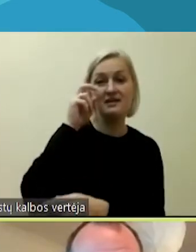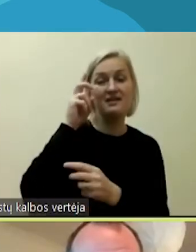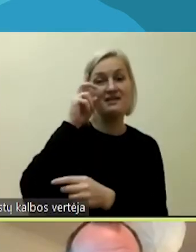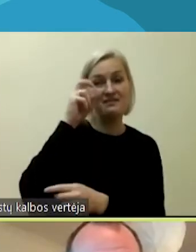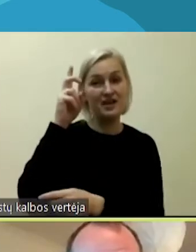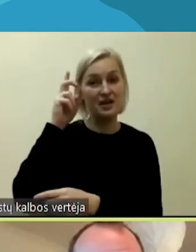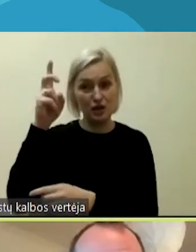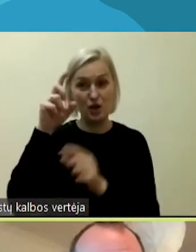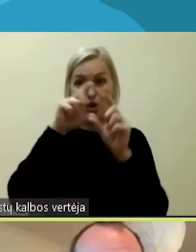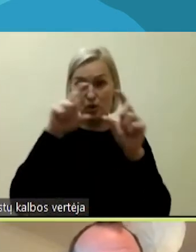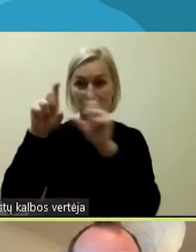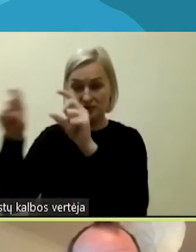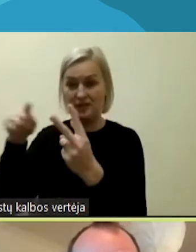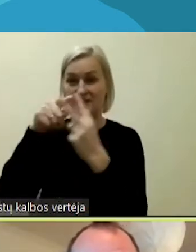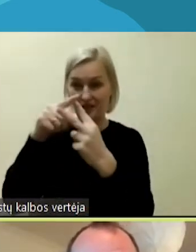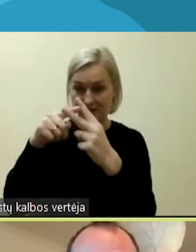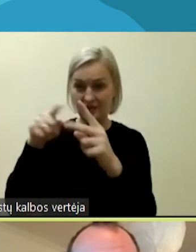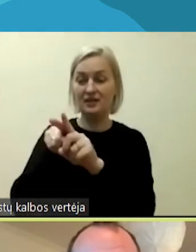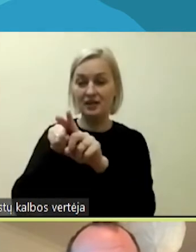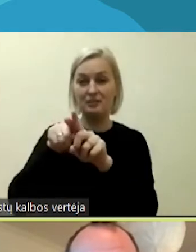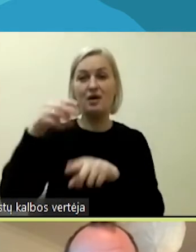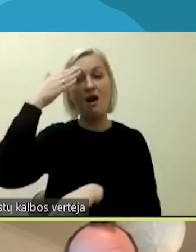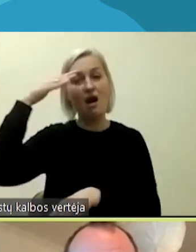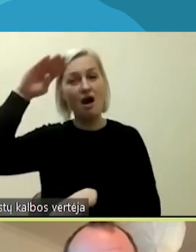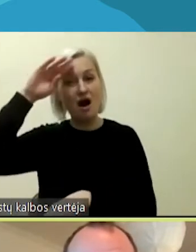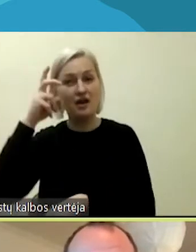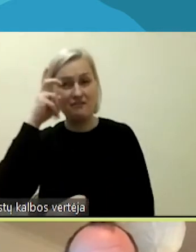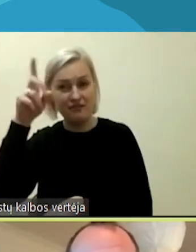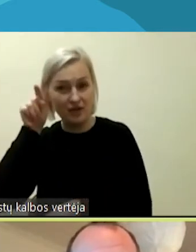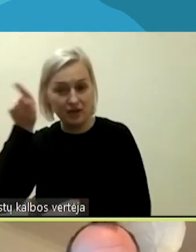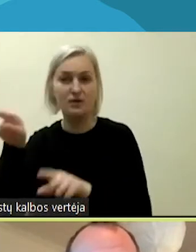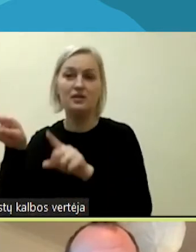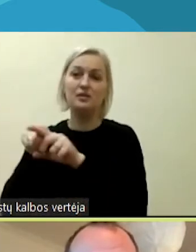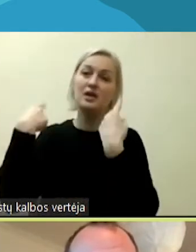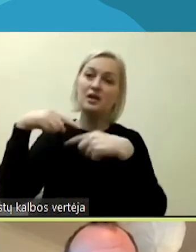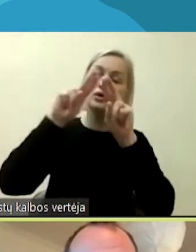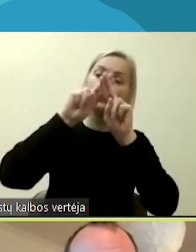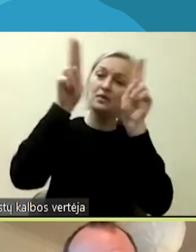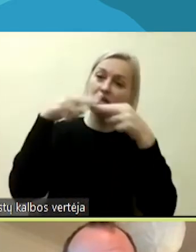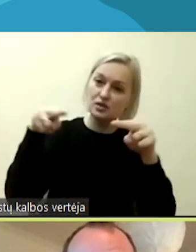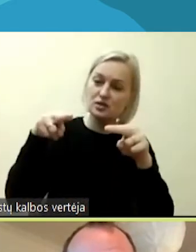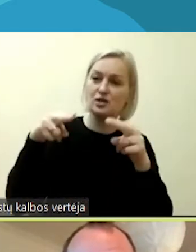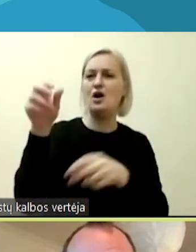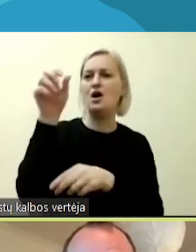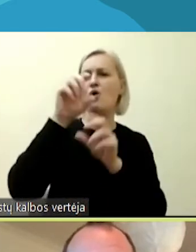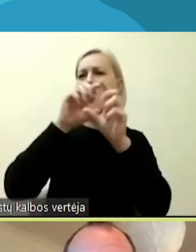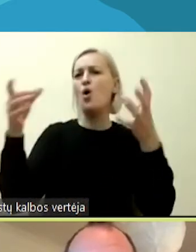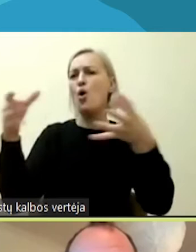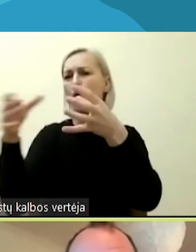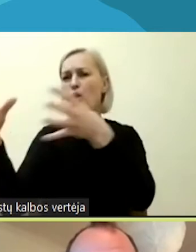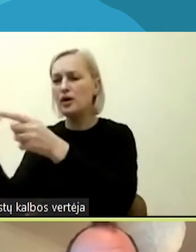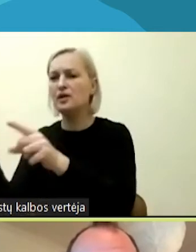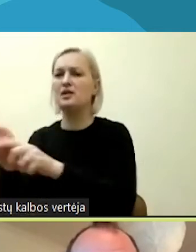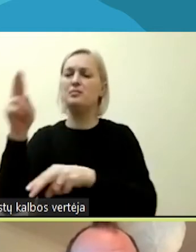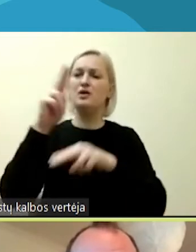organizacijoms, airios vyriausybei ir kitoms nacionalinėms organizacijoms, žiniaslaidai, politikos formuotojams,